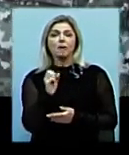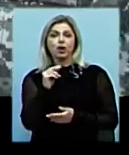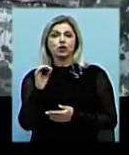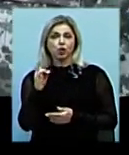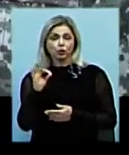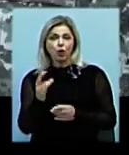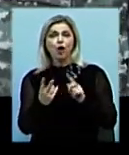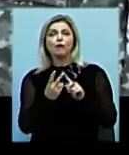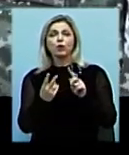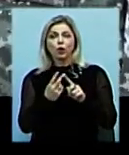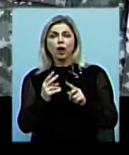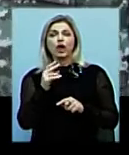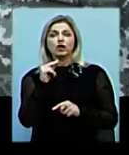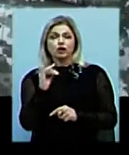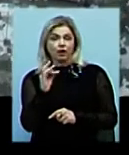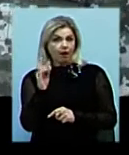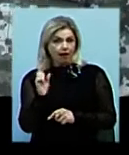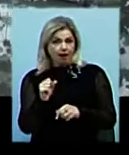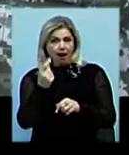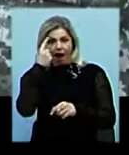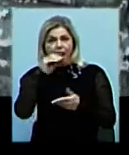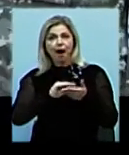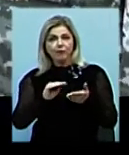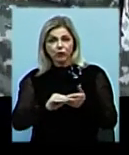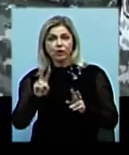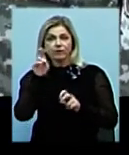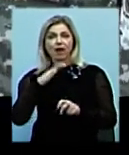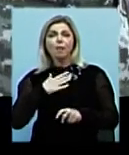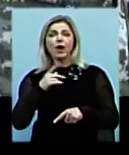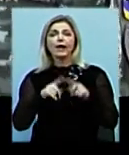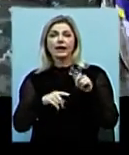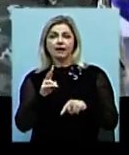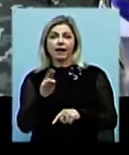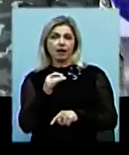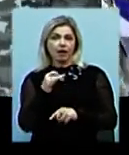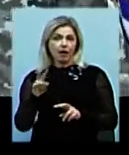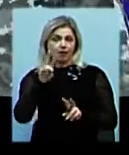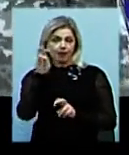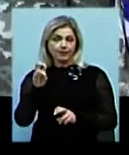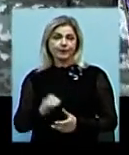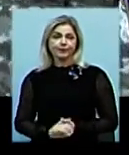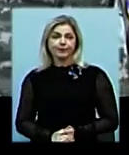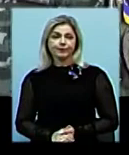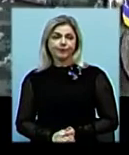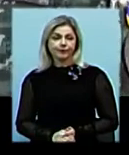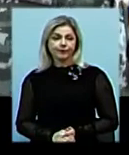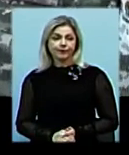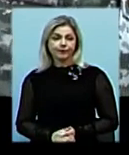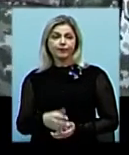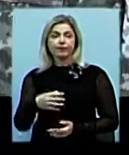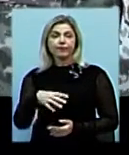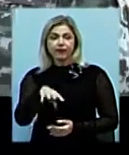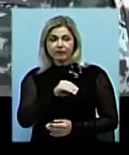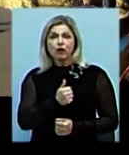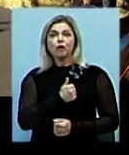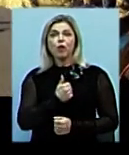Іваном Михайловичем Чиркою, «Мій рідний край», і третій – марш нової армії, яким ми всі військовослужбовці йдемо під